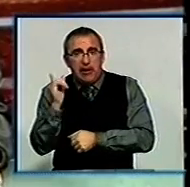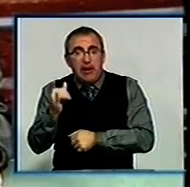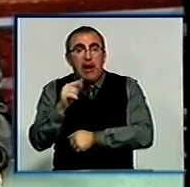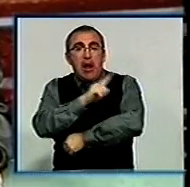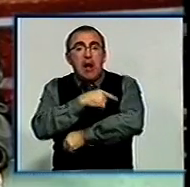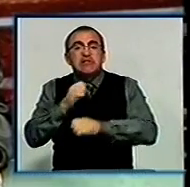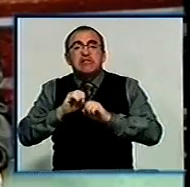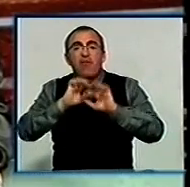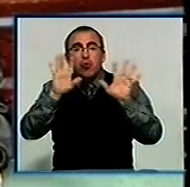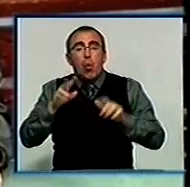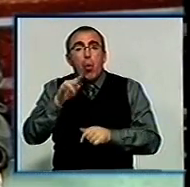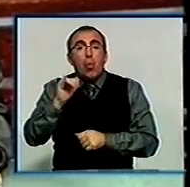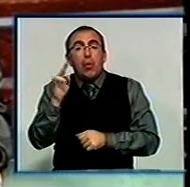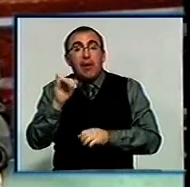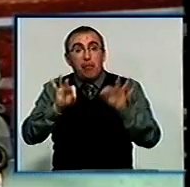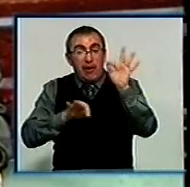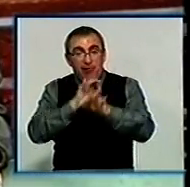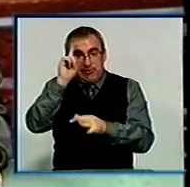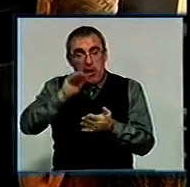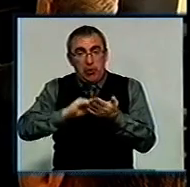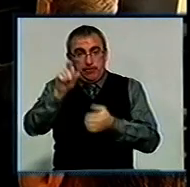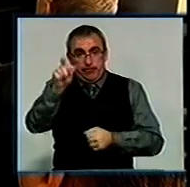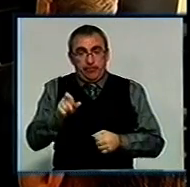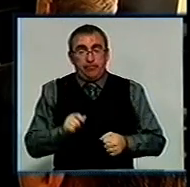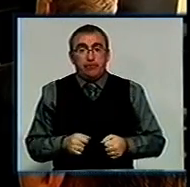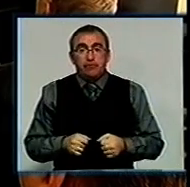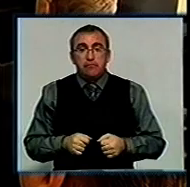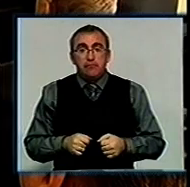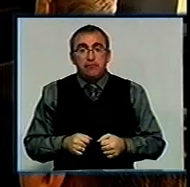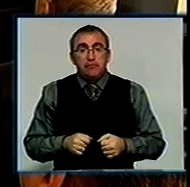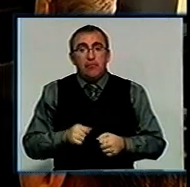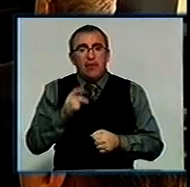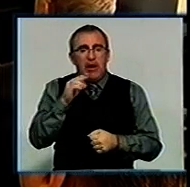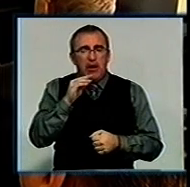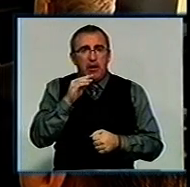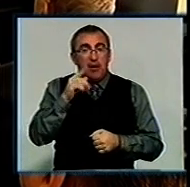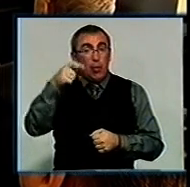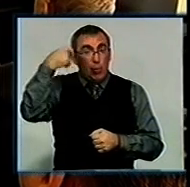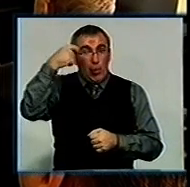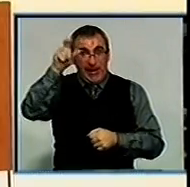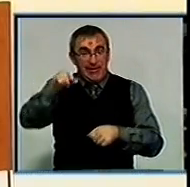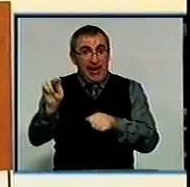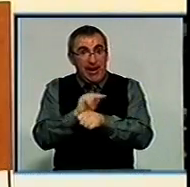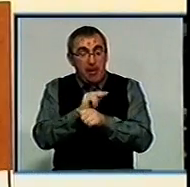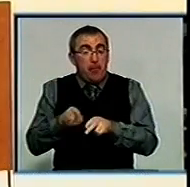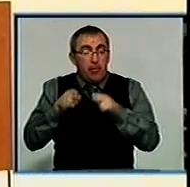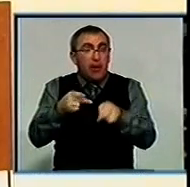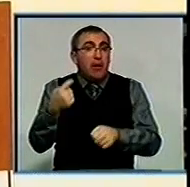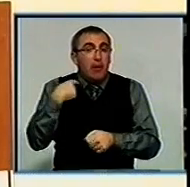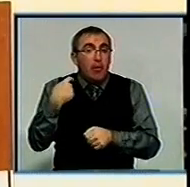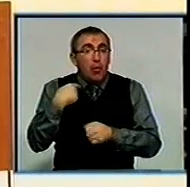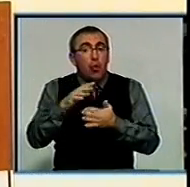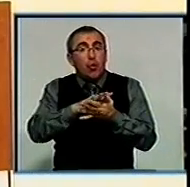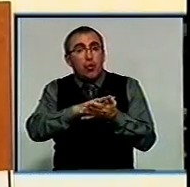Луки. Деталі про міжнародний медичний проєкт знає Ольга Склярук. Ердал Окур – перший турецький лікар, який приїхав до Кіровограду в рамках